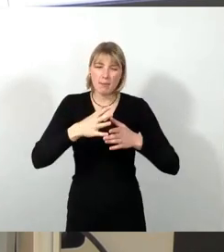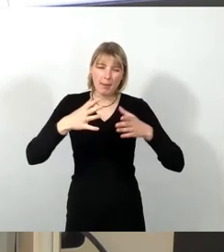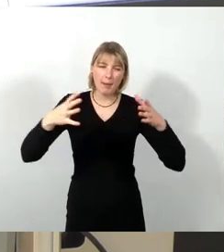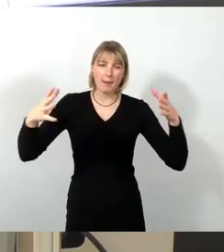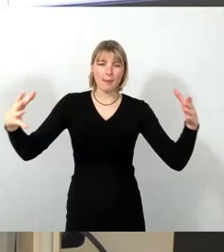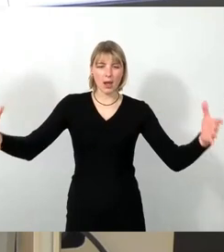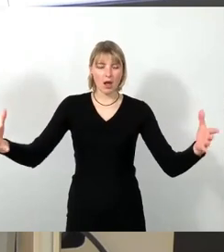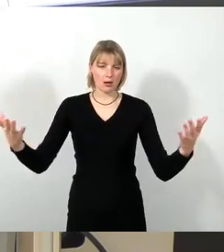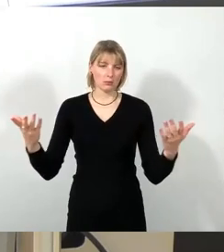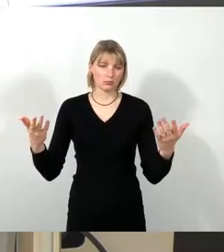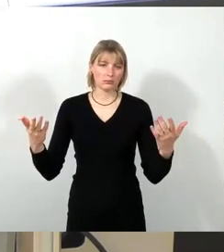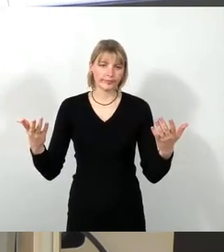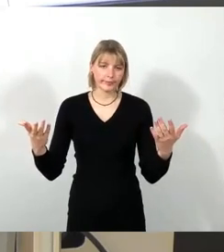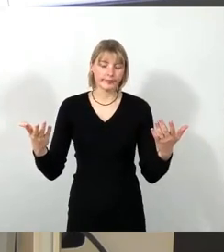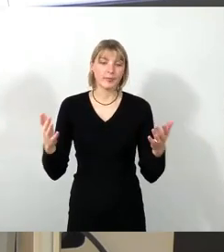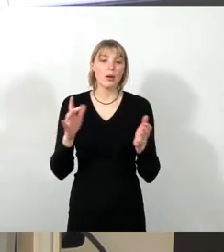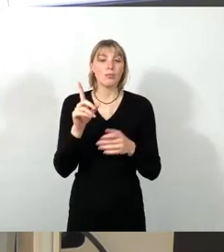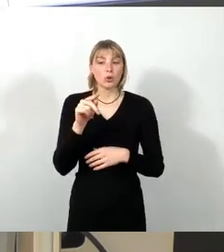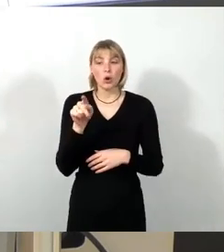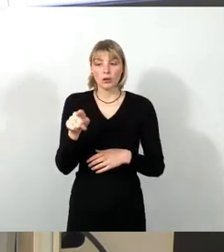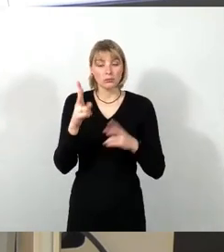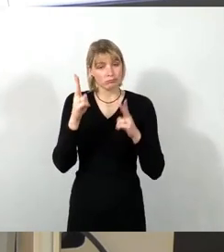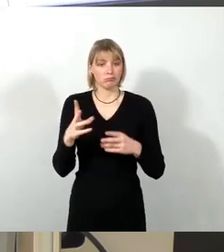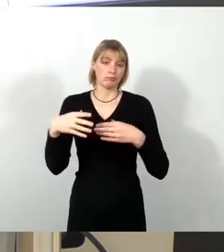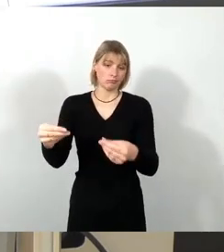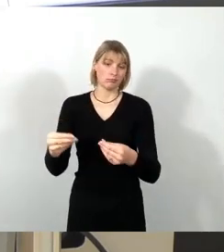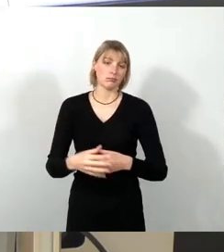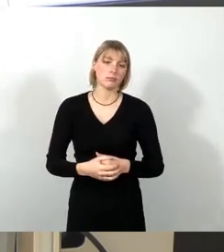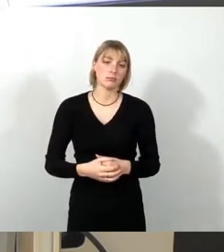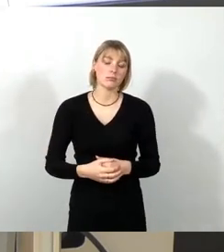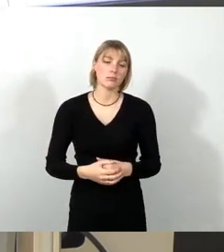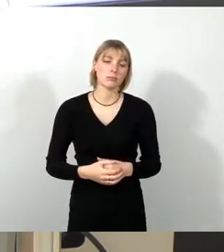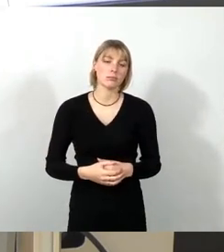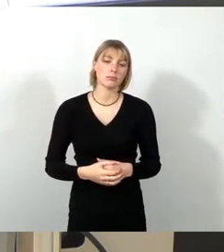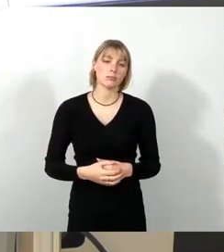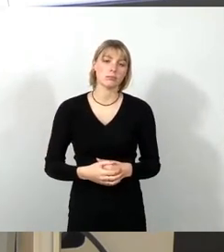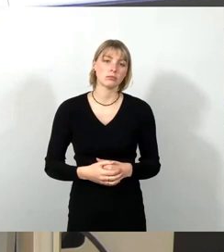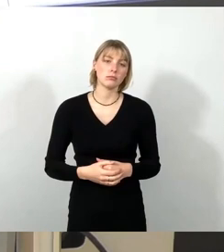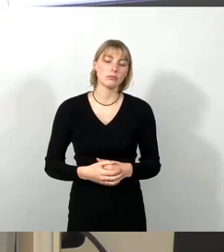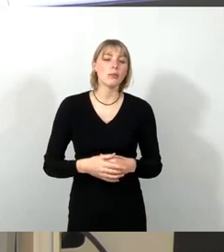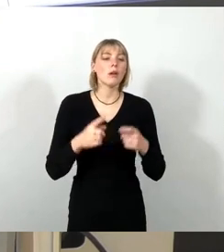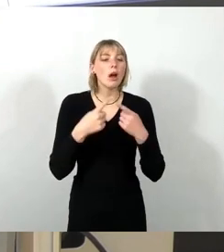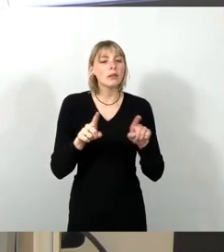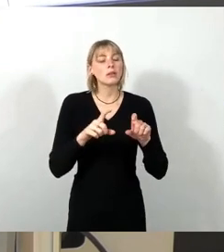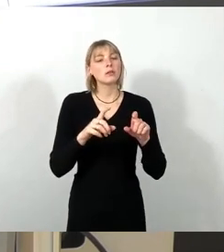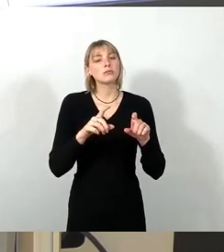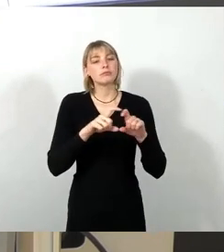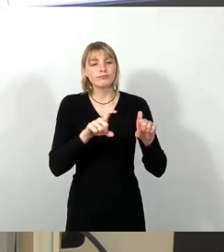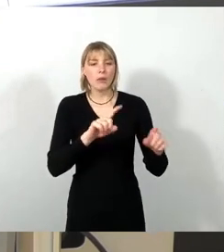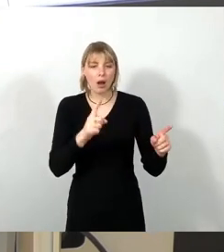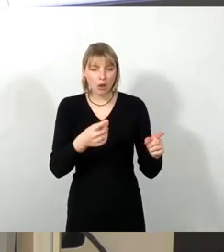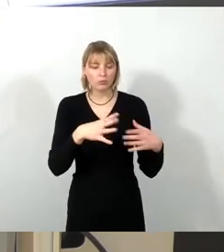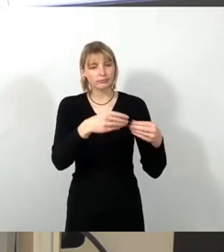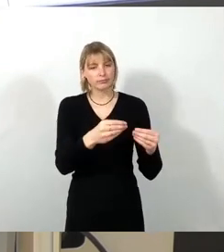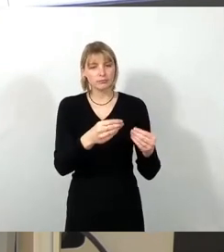auch tatsächlich ein Instrument, das angenommen wird. Auch andere Dinge wurden aufgenommen. Vor einigen Jahren zum Beispiel, das ist auch